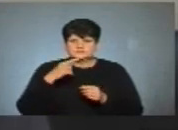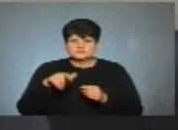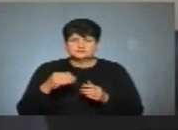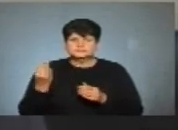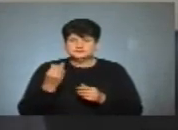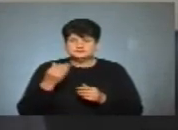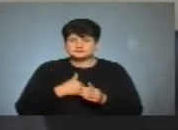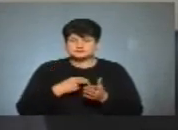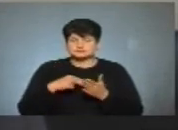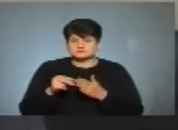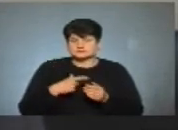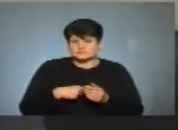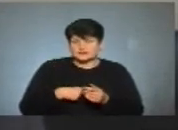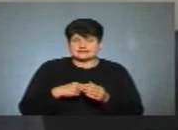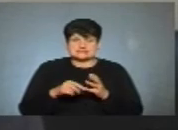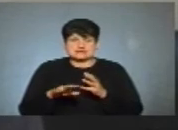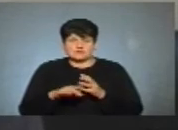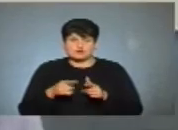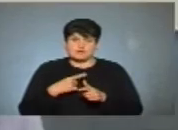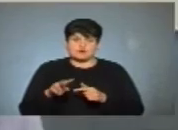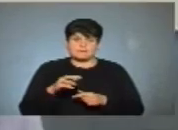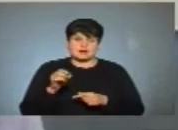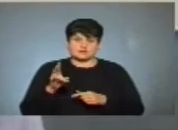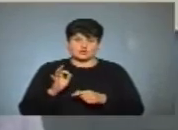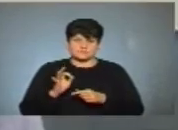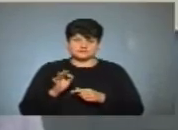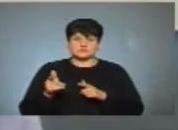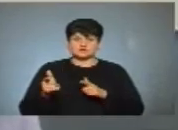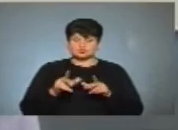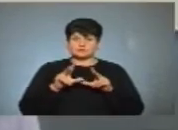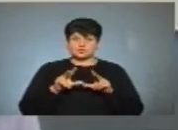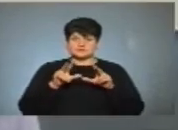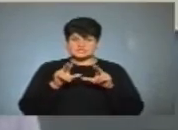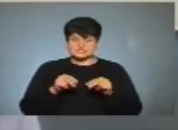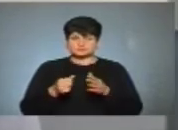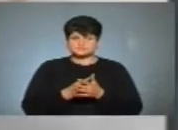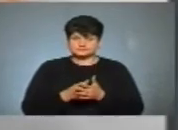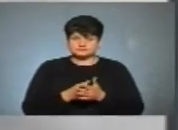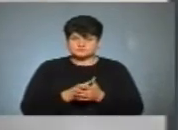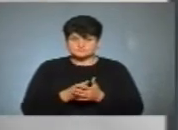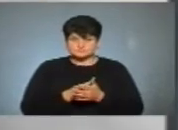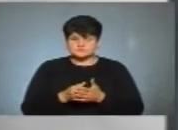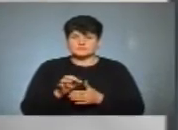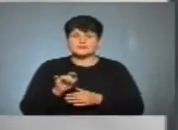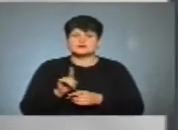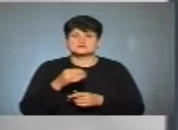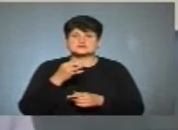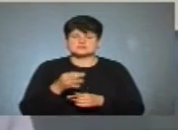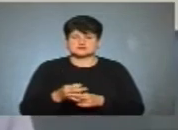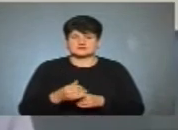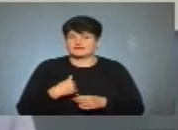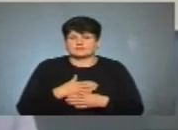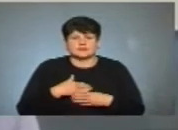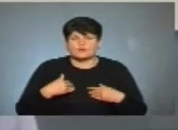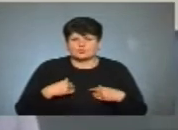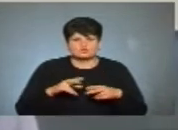хочуть придбати для себе або землю, або меню. Чи готові зараз пообіцяти, чи будете лобіювати те, про що ви сказали? Я не хочу